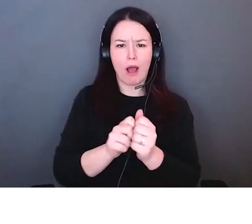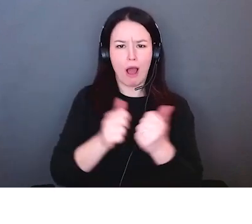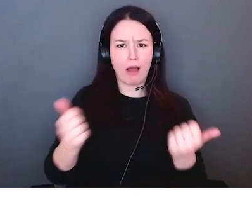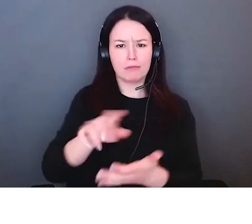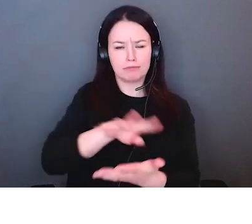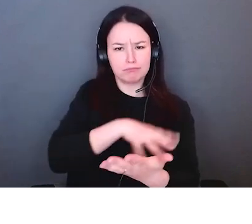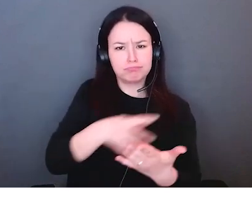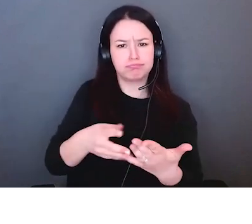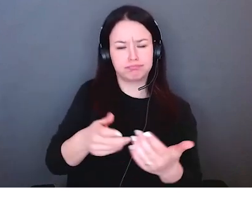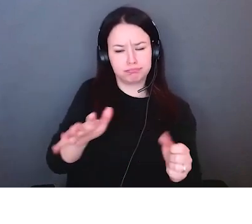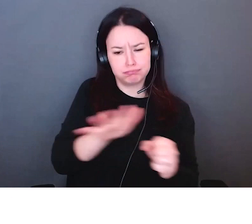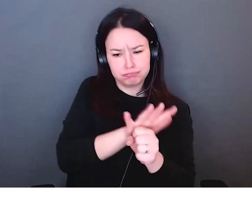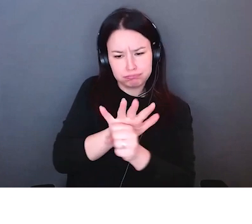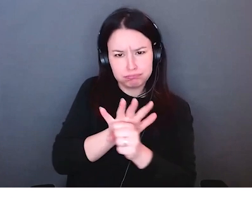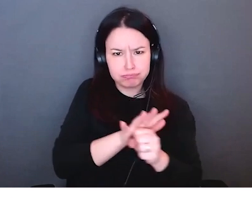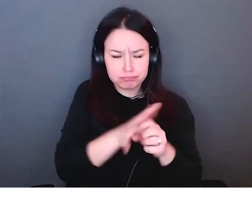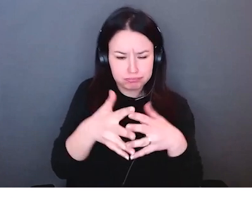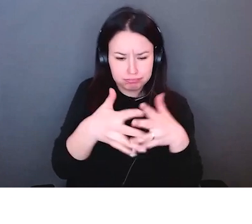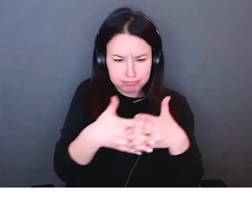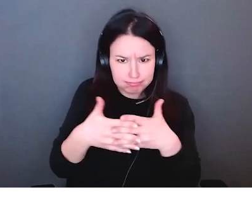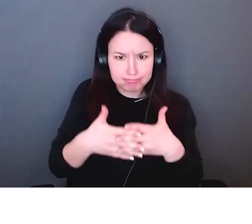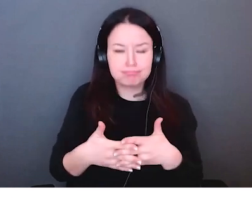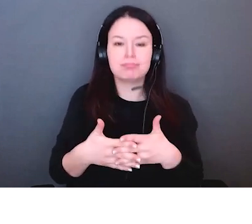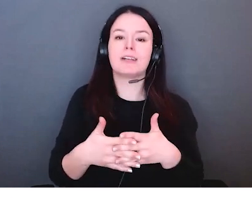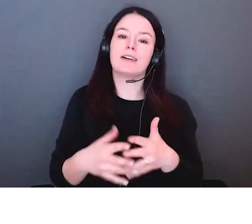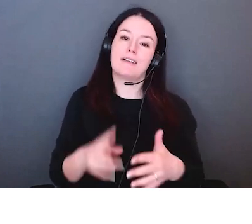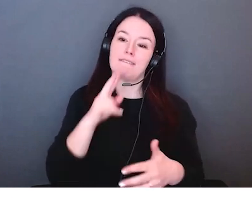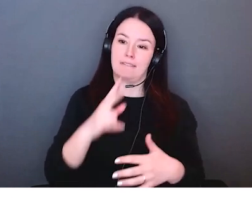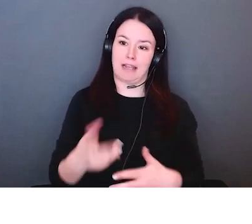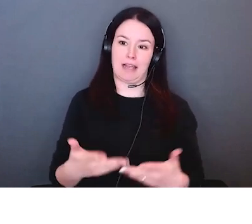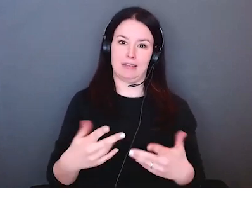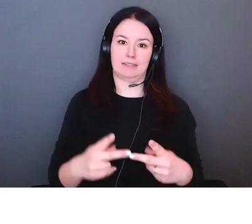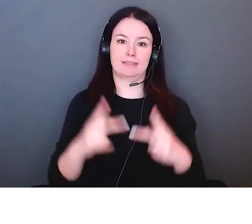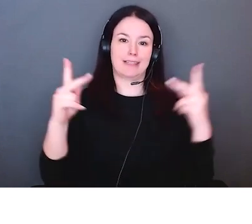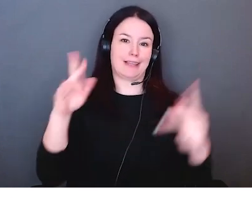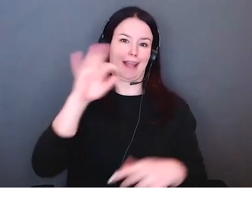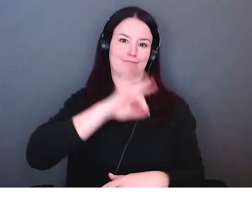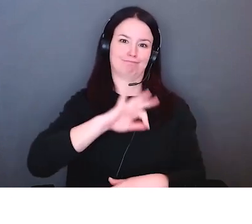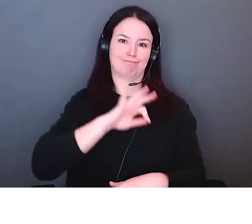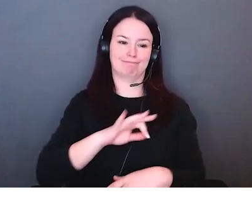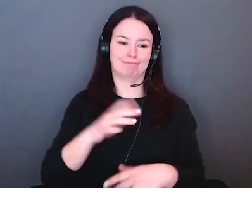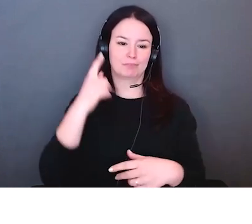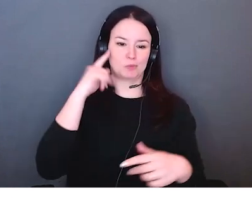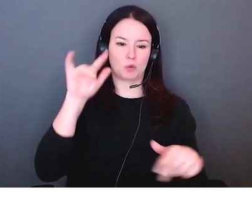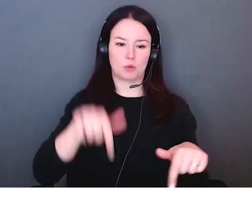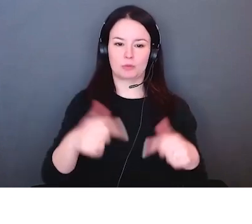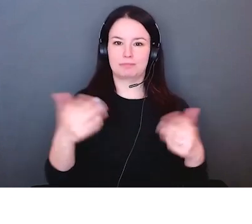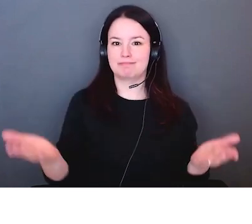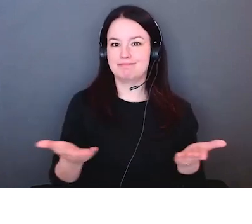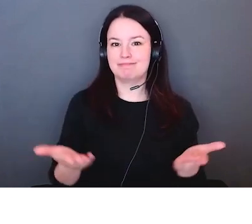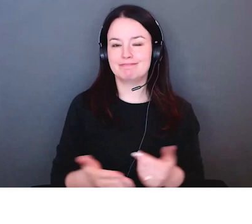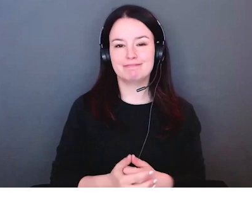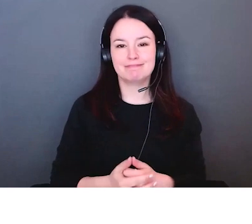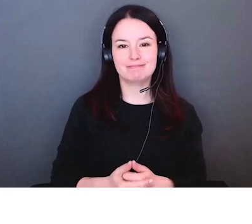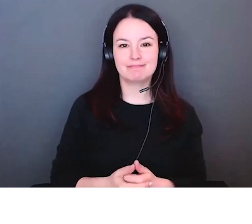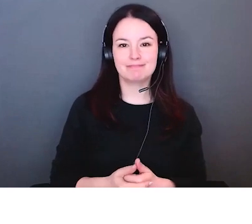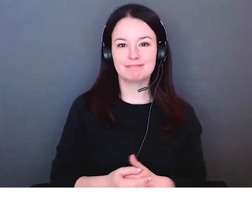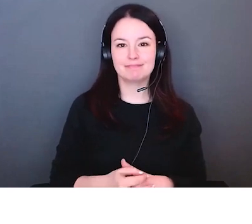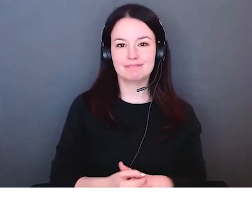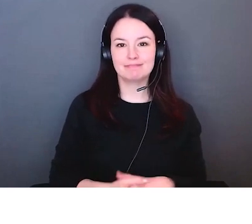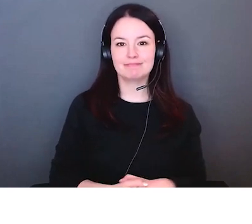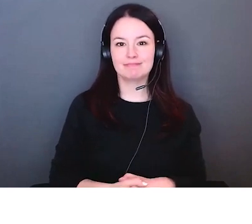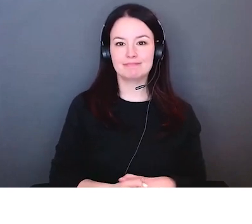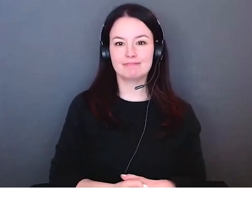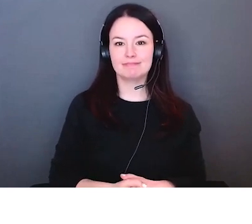Donc, le soutien mental est